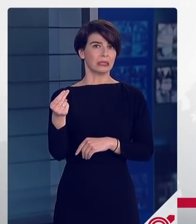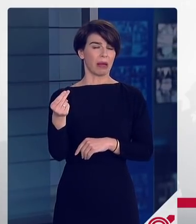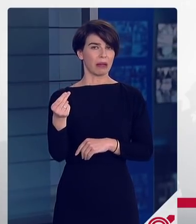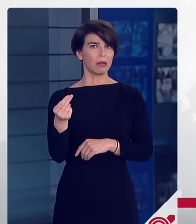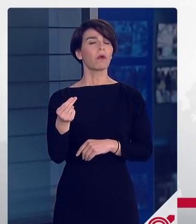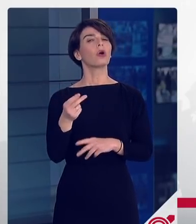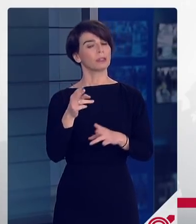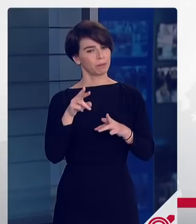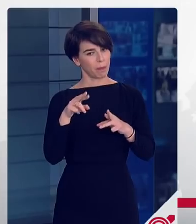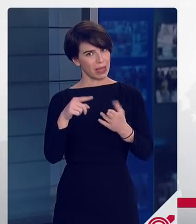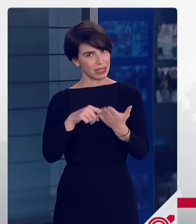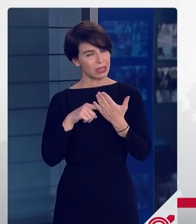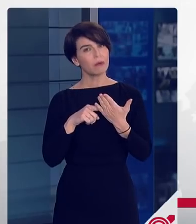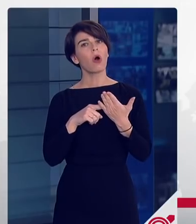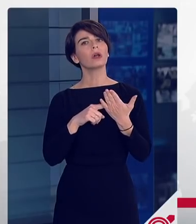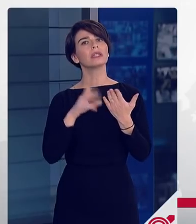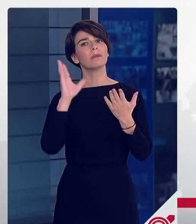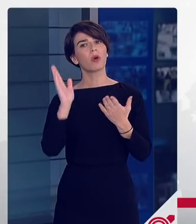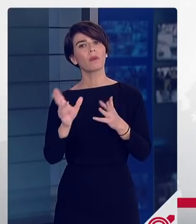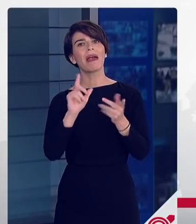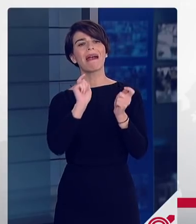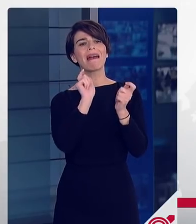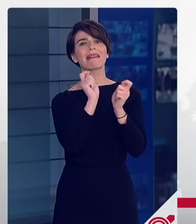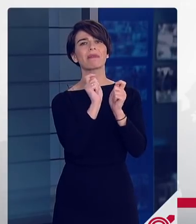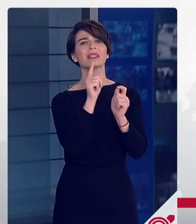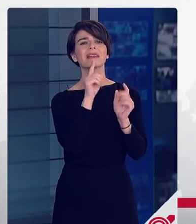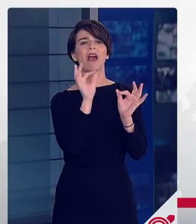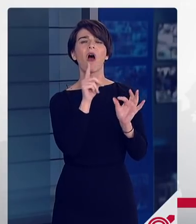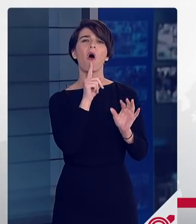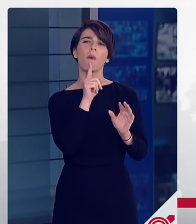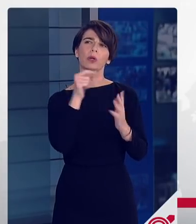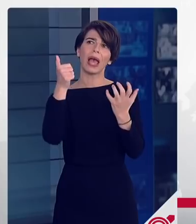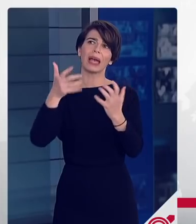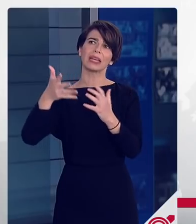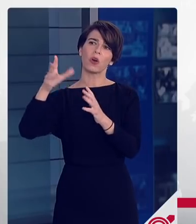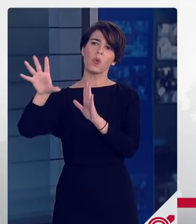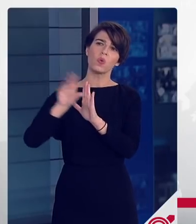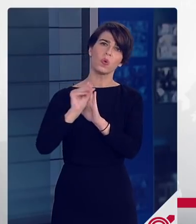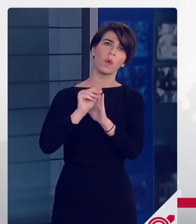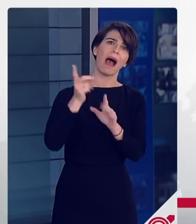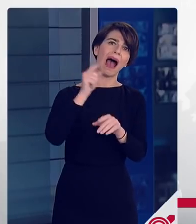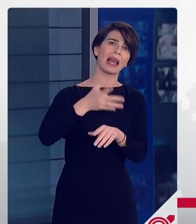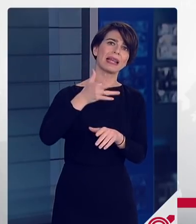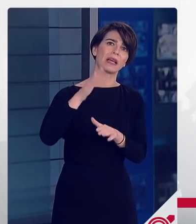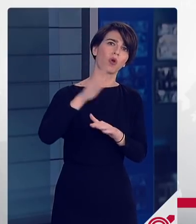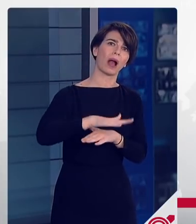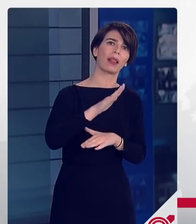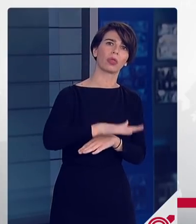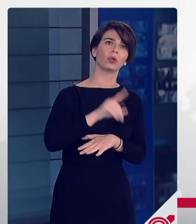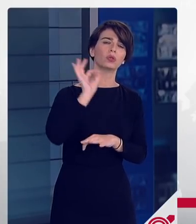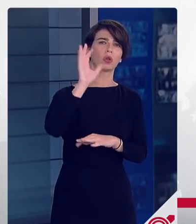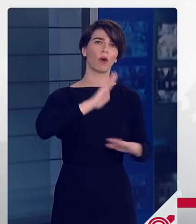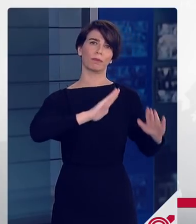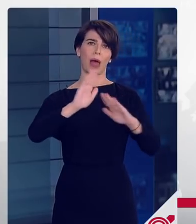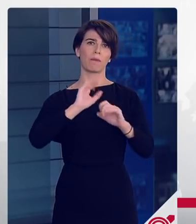το δρόμο ότι μπορούμε να έχουμε αντίστοιχες ρυθμίσεις προκειμένου να έχουμε τη μεγαλύτερη εμβολιαστική κάλυψη που μας προστατεύει από τον